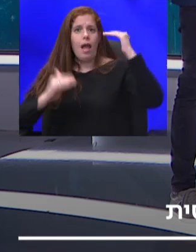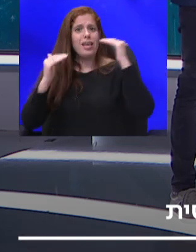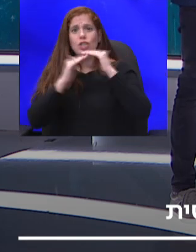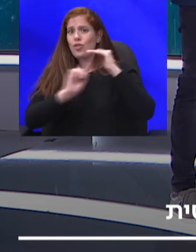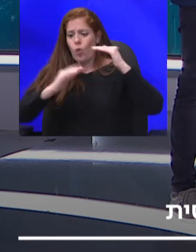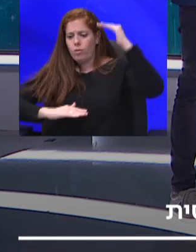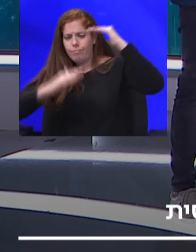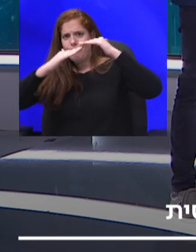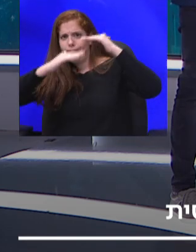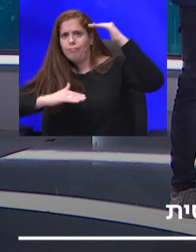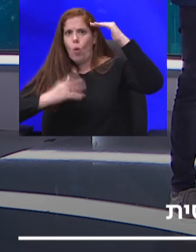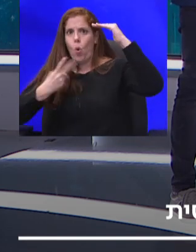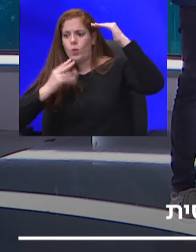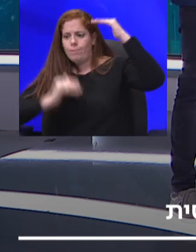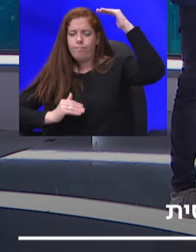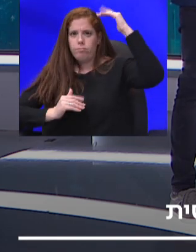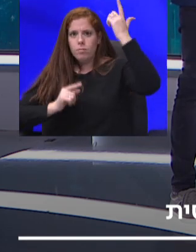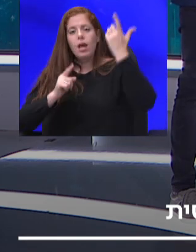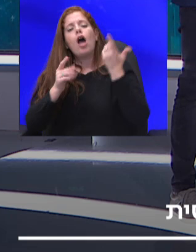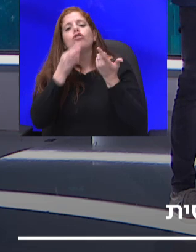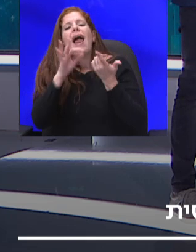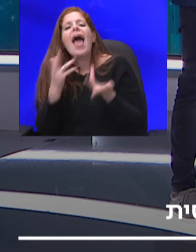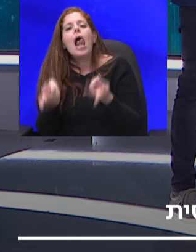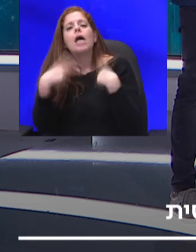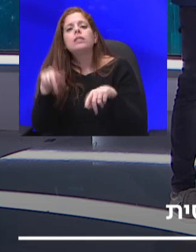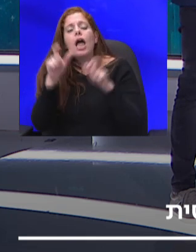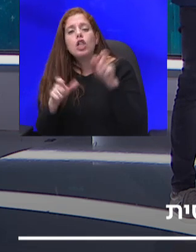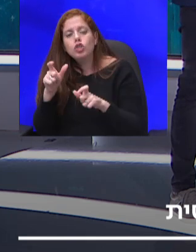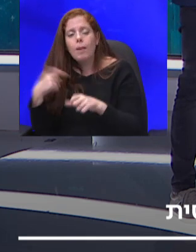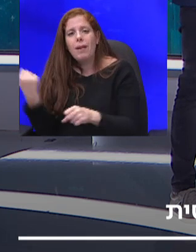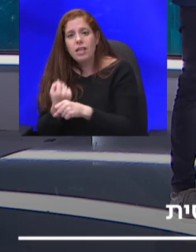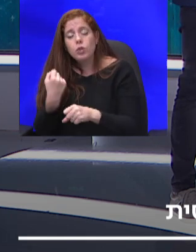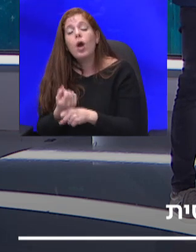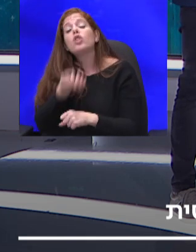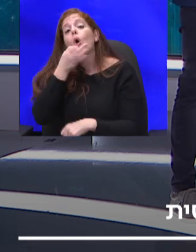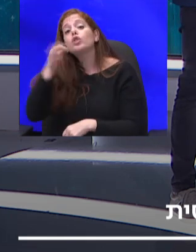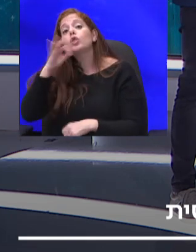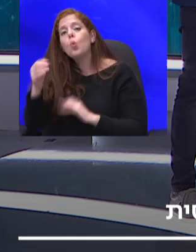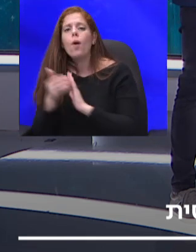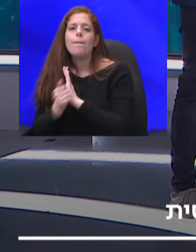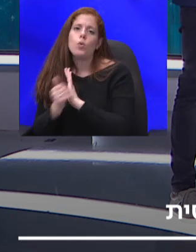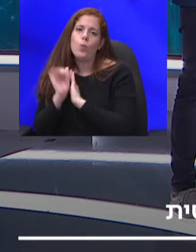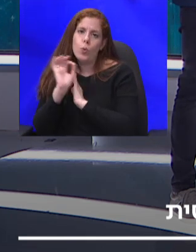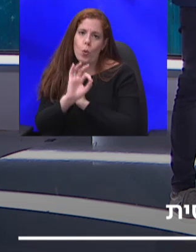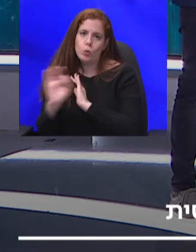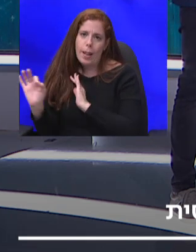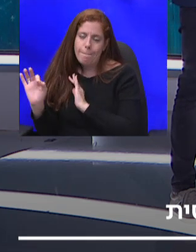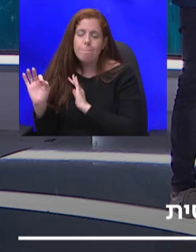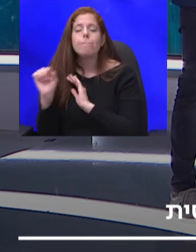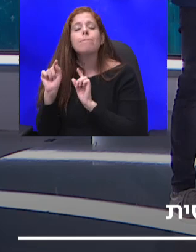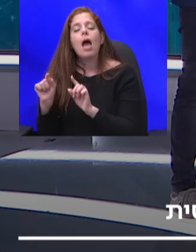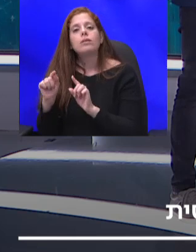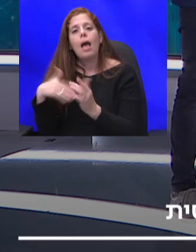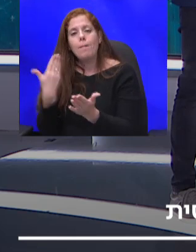זה איך להחזיר אנשים לתעסוקה, תוך שידרוג המיומנויות שלהם. אז ההמלצות העיקריות, זה באמת אסבות והכשרות